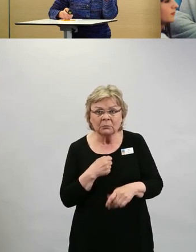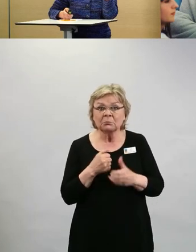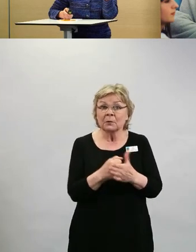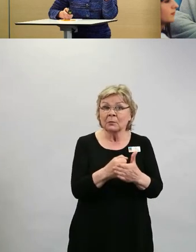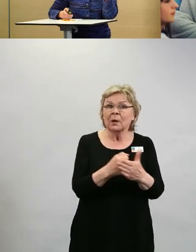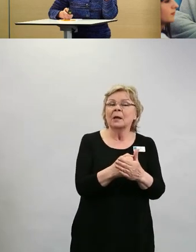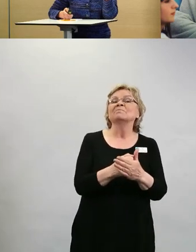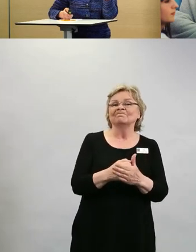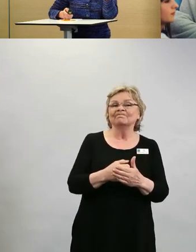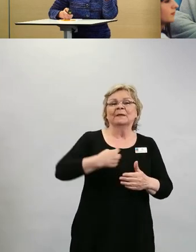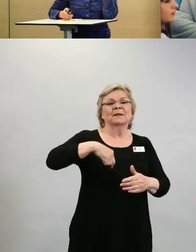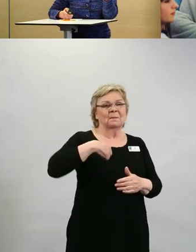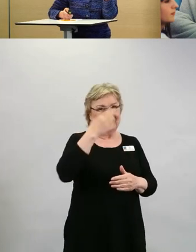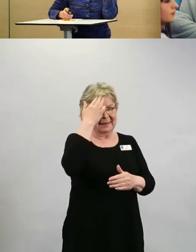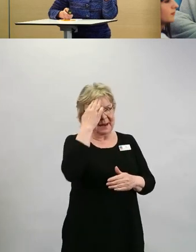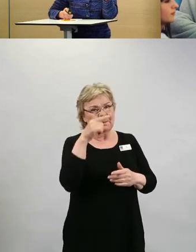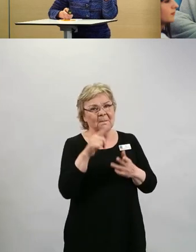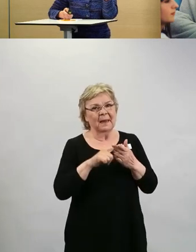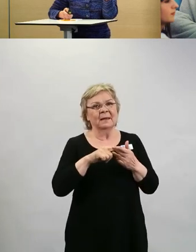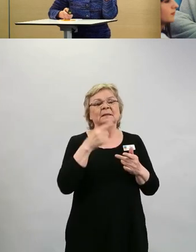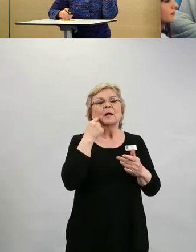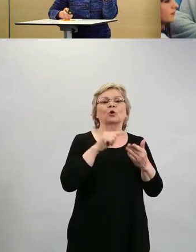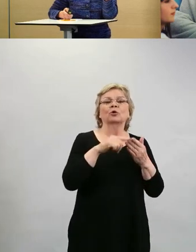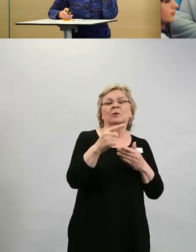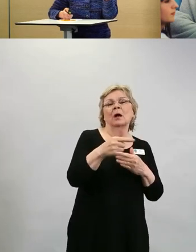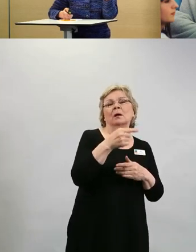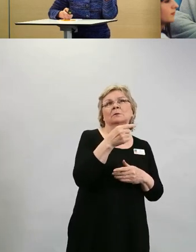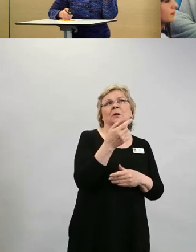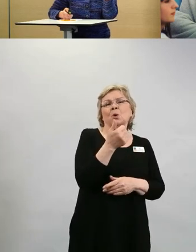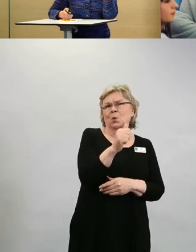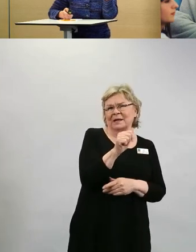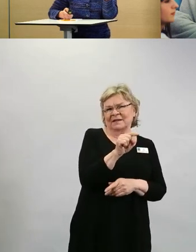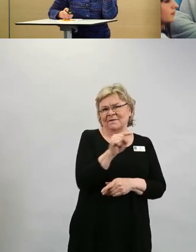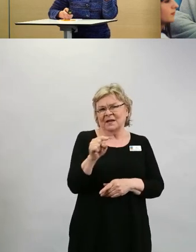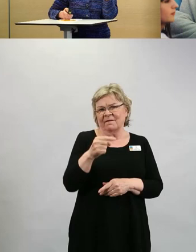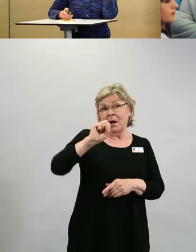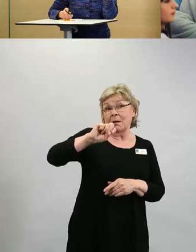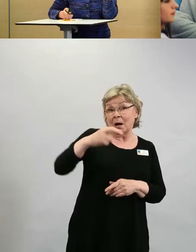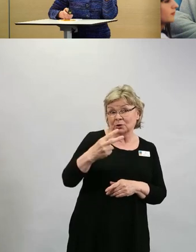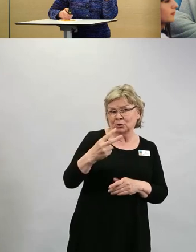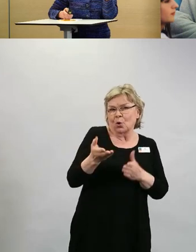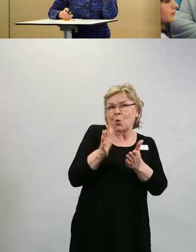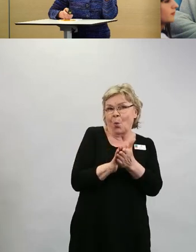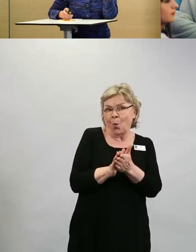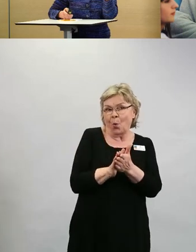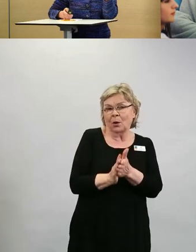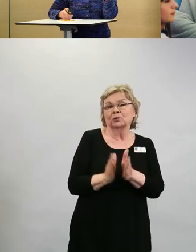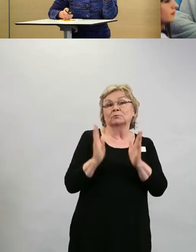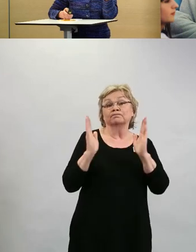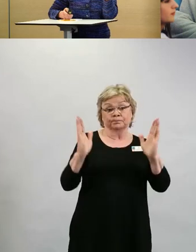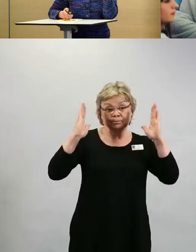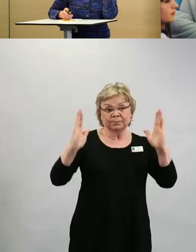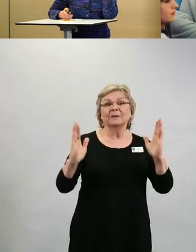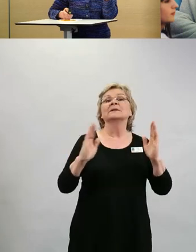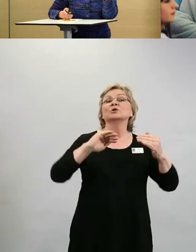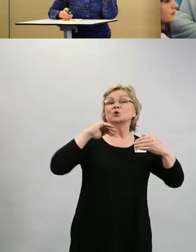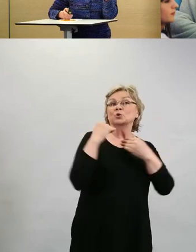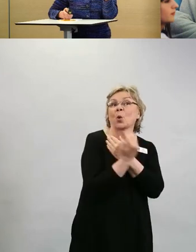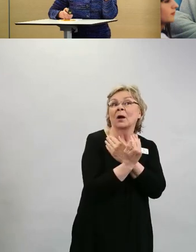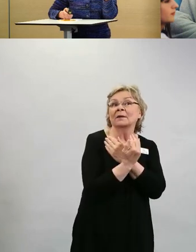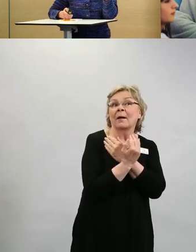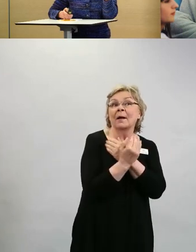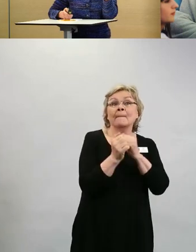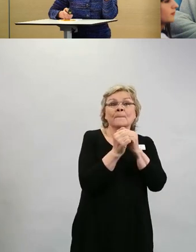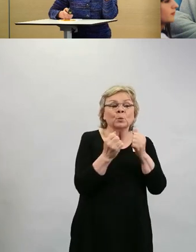suojaa, joka kestää ainakin yhdeksästä kahteentoista kuukauteen. Mitä vakavamman koronataudin on sairastanut, niin sitä